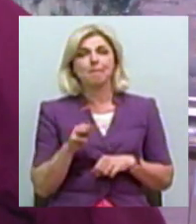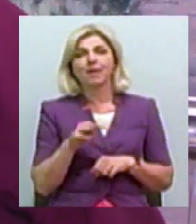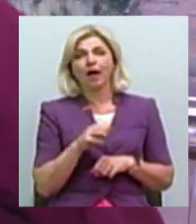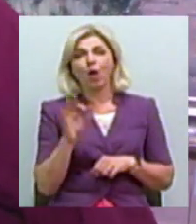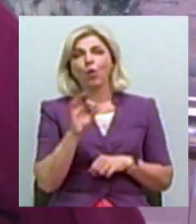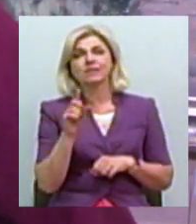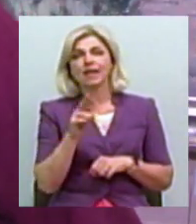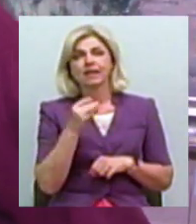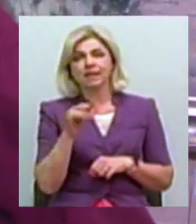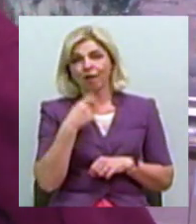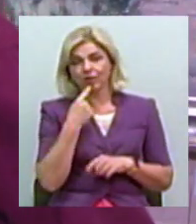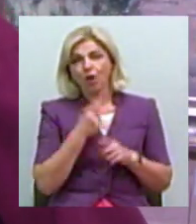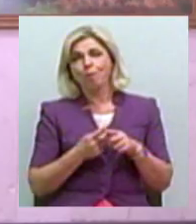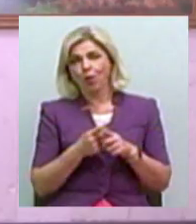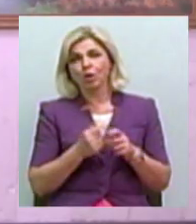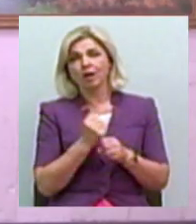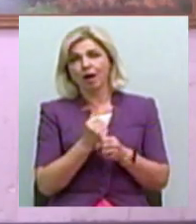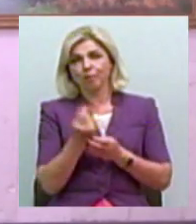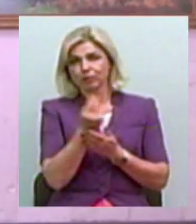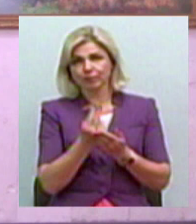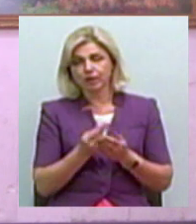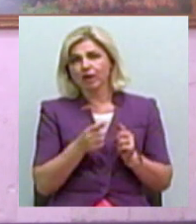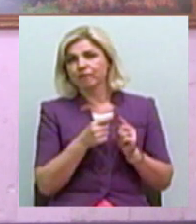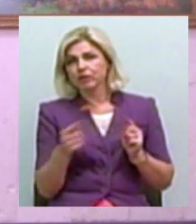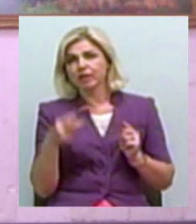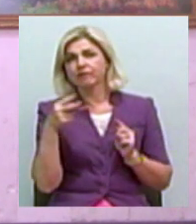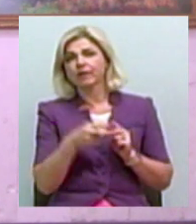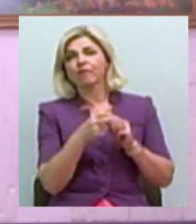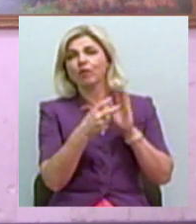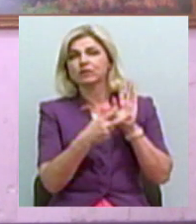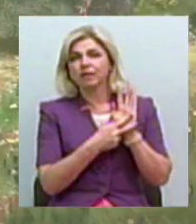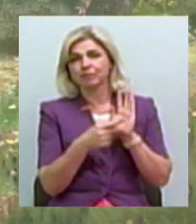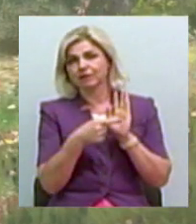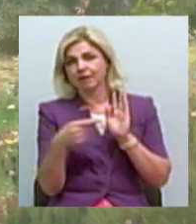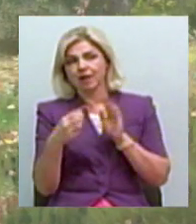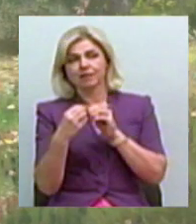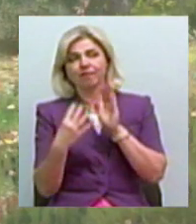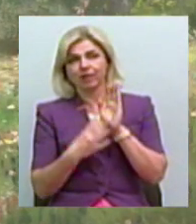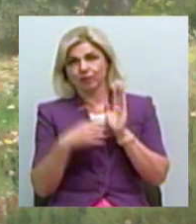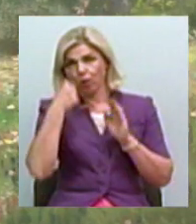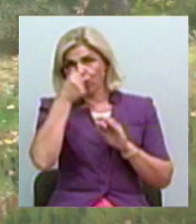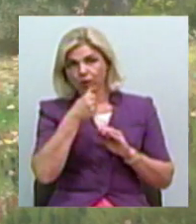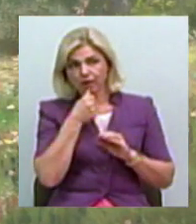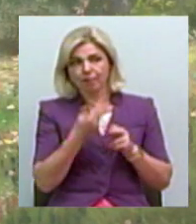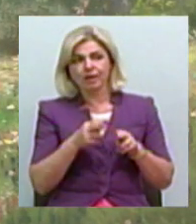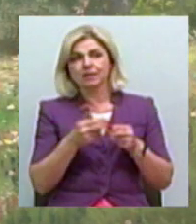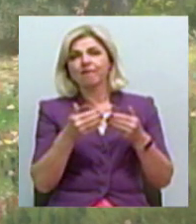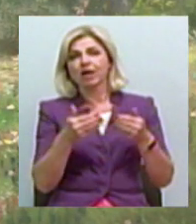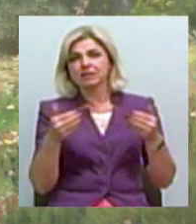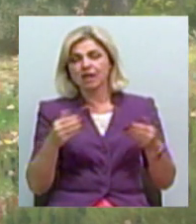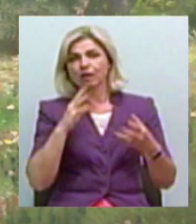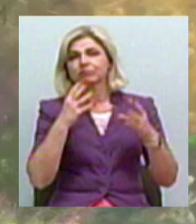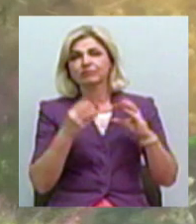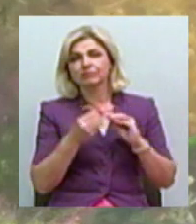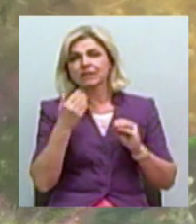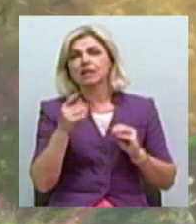розповідає, приблизно половина робіт написані протягом 2018-2019 років. Ця експозиція – творчий звіт для